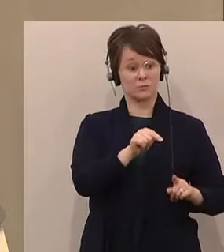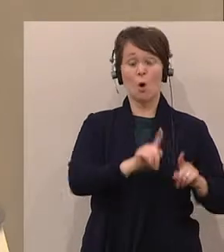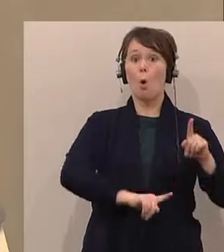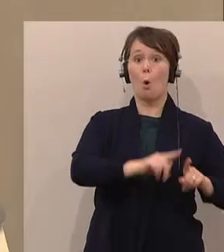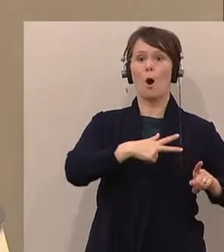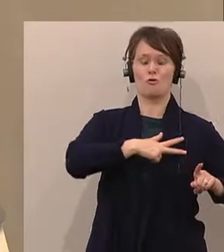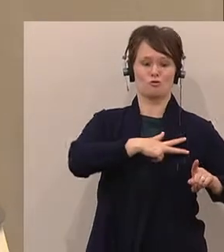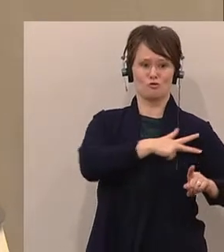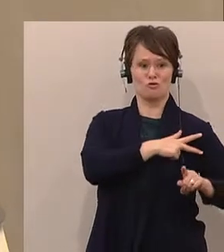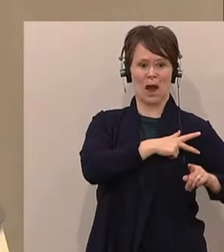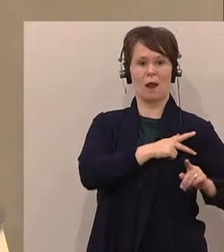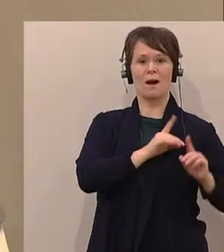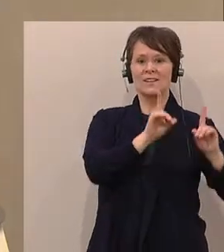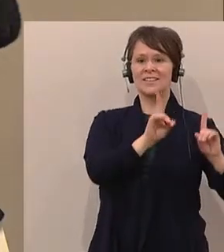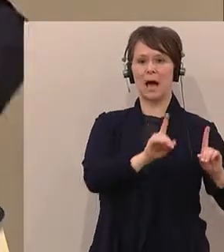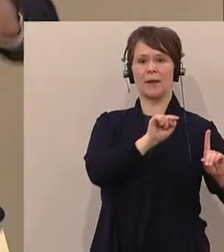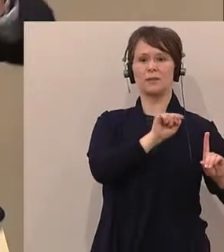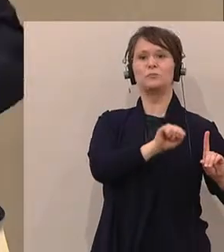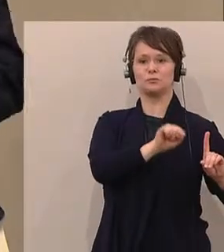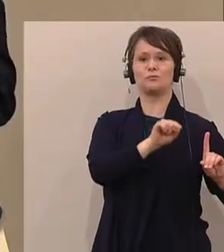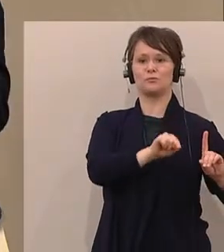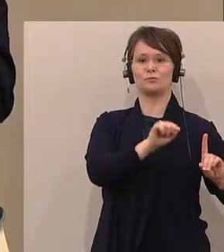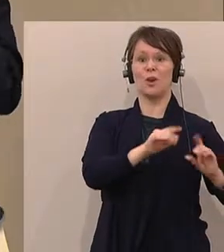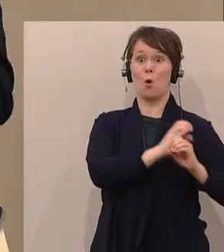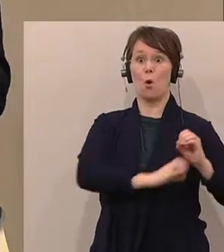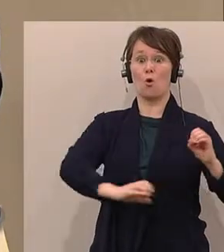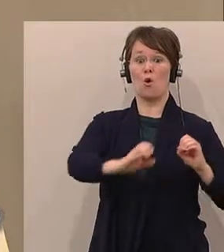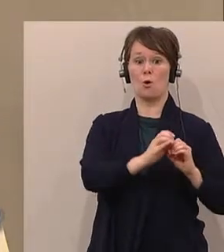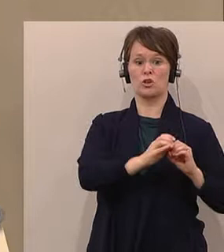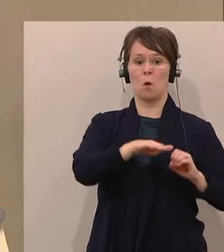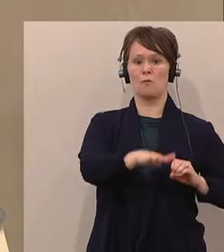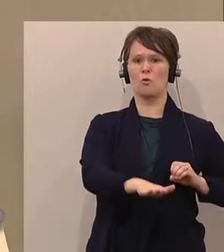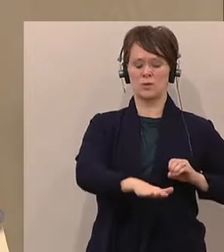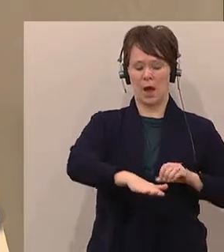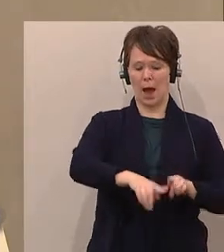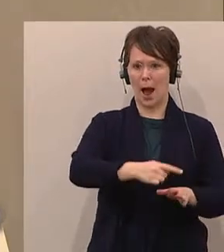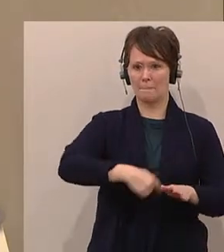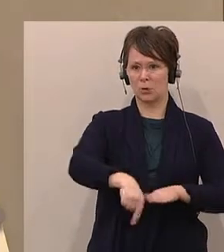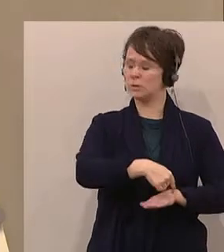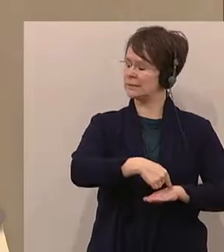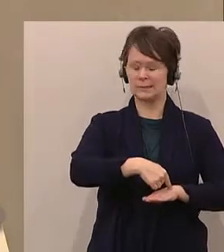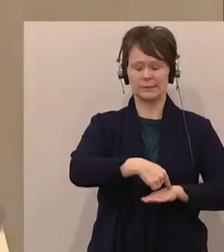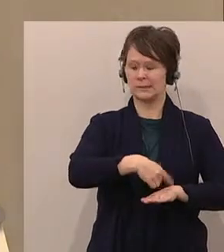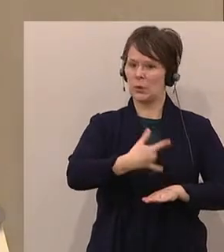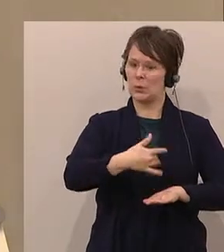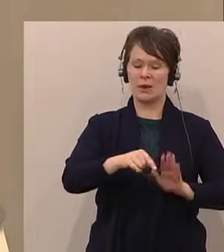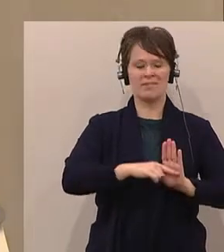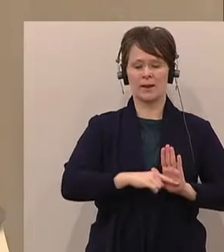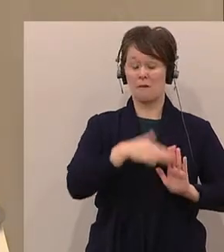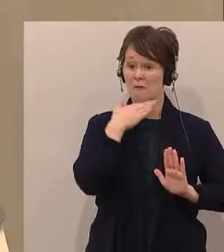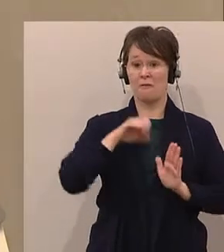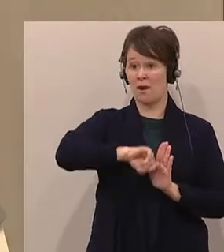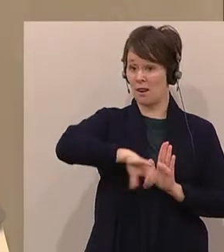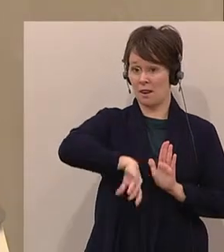der ökologische Fußabdruck ein ganz besonders großer negativer ist. Und dort, wo die Menschen